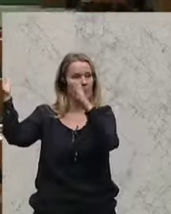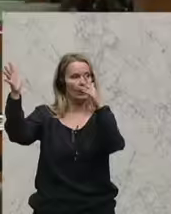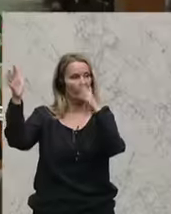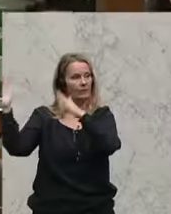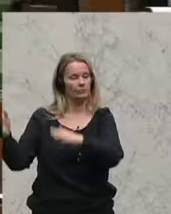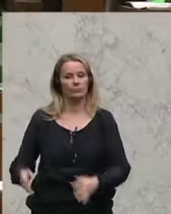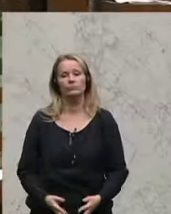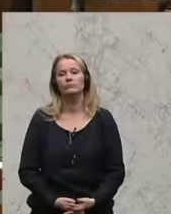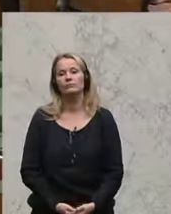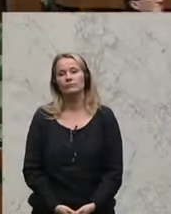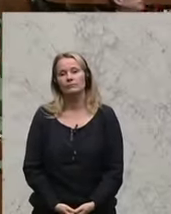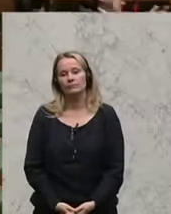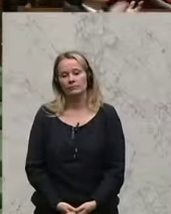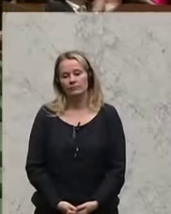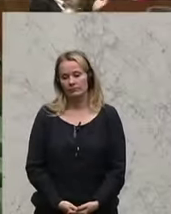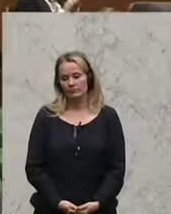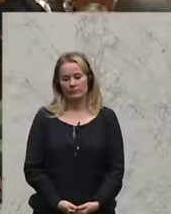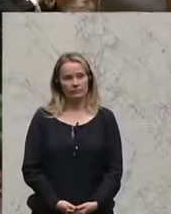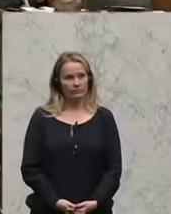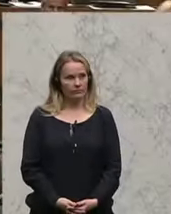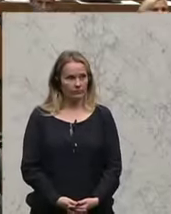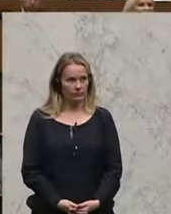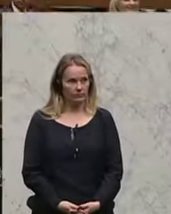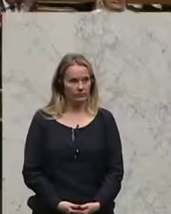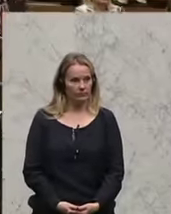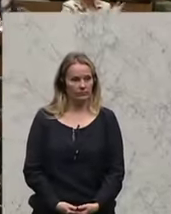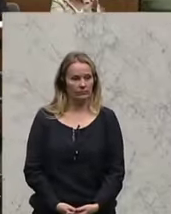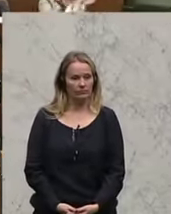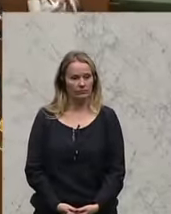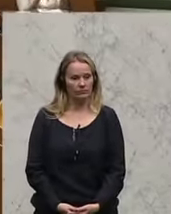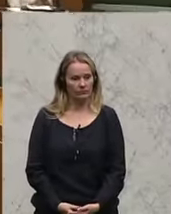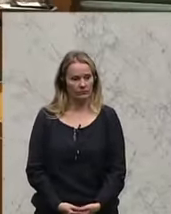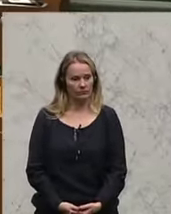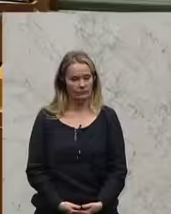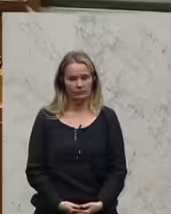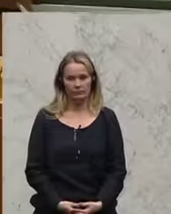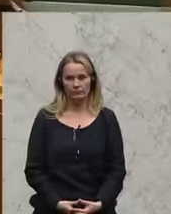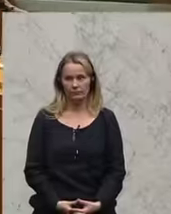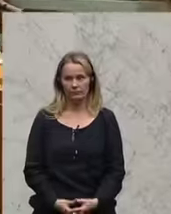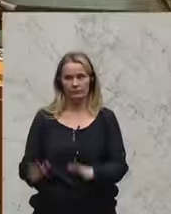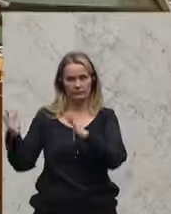Das war die erste Rede hier im Plenarsaal des Nationalrats von Innenminister Wolfgang Sobotka.